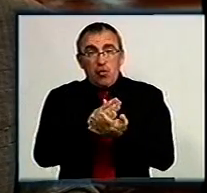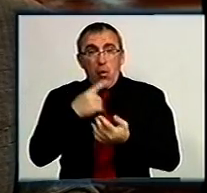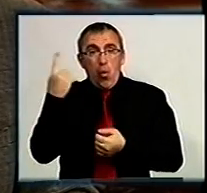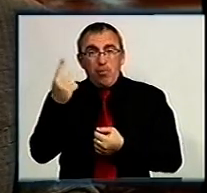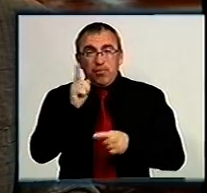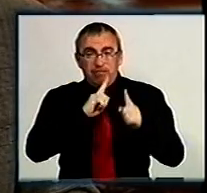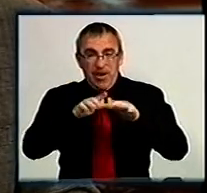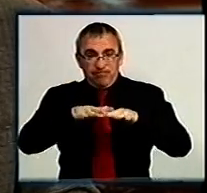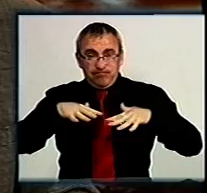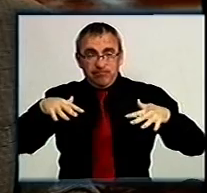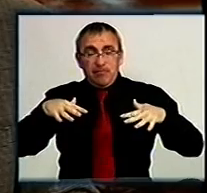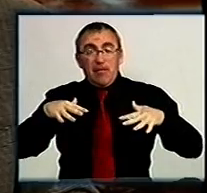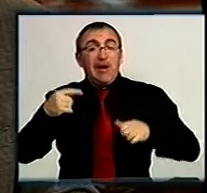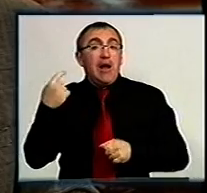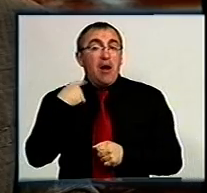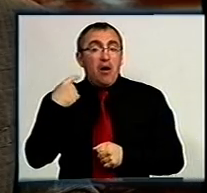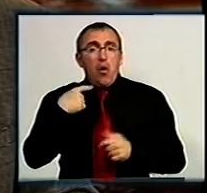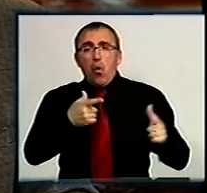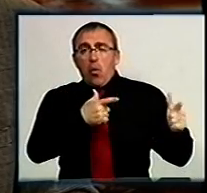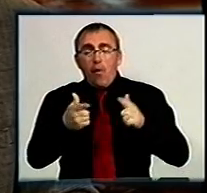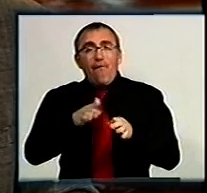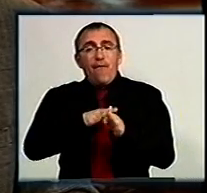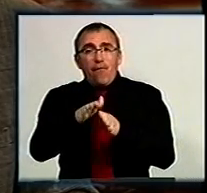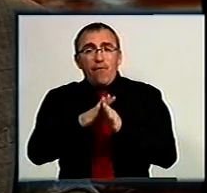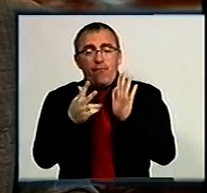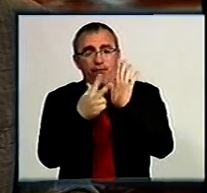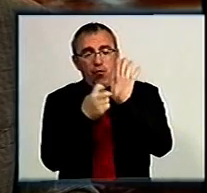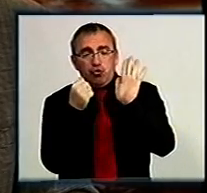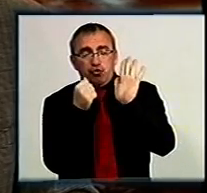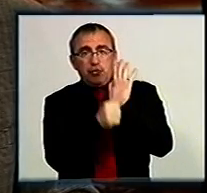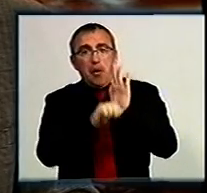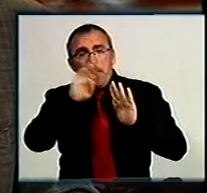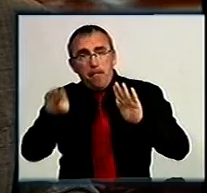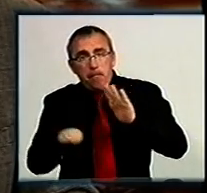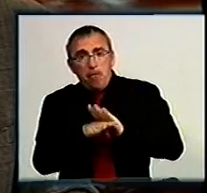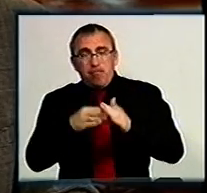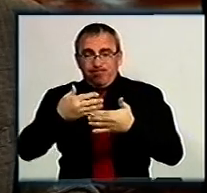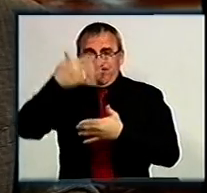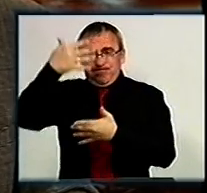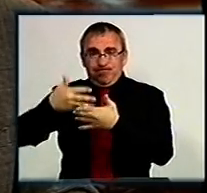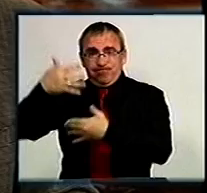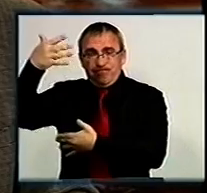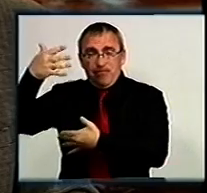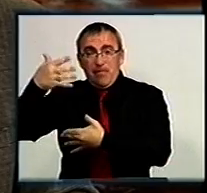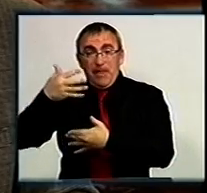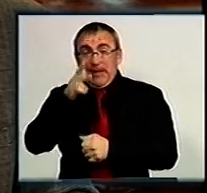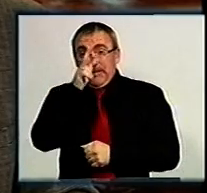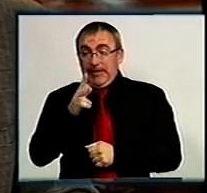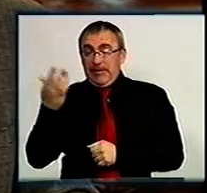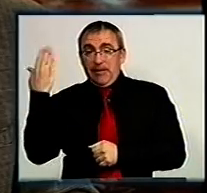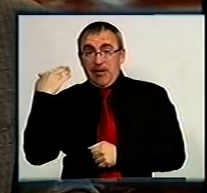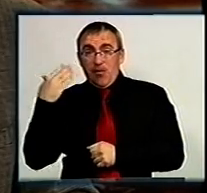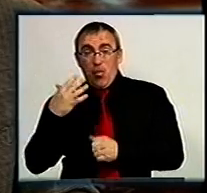апаратної наради. Нині на Кіровоградщині готові до використання 860 підвалів багатоповерхівок. За три останні місяці